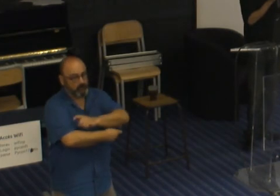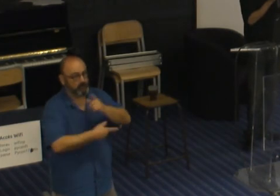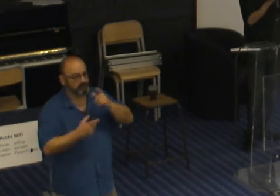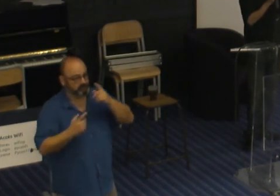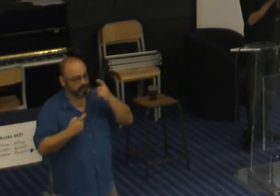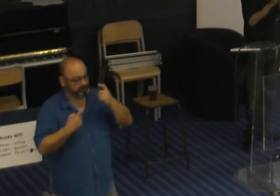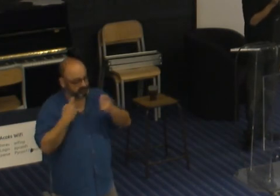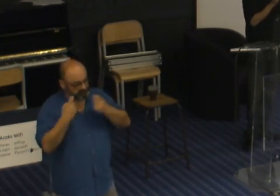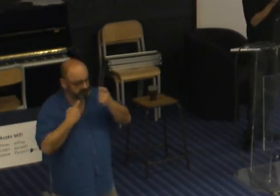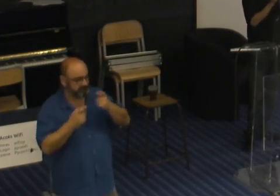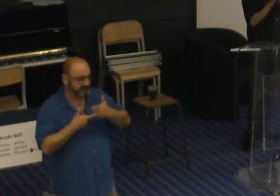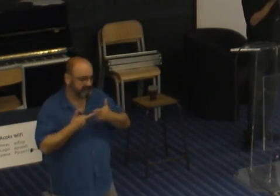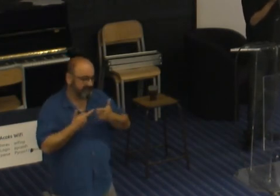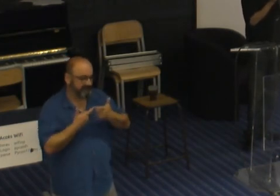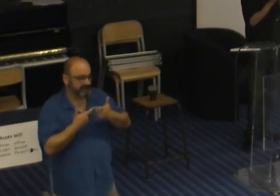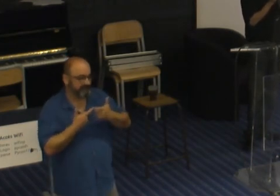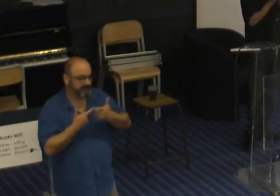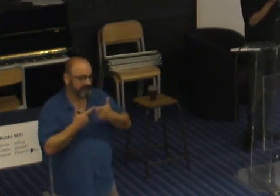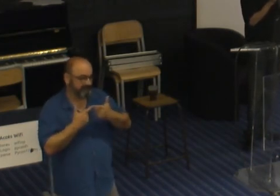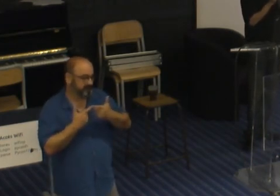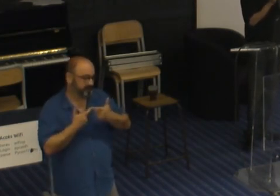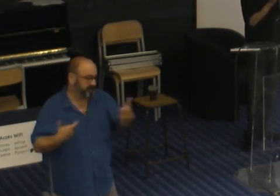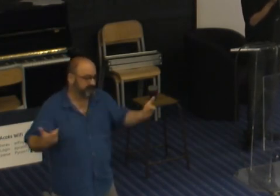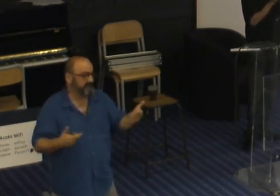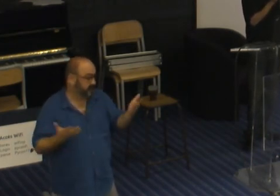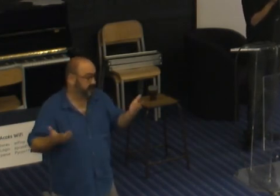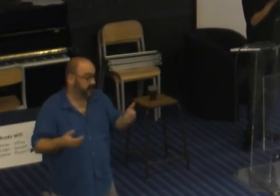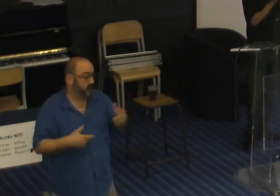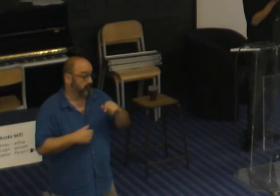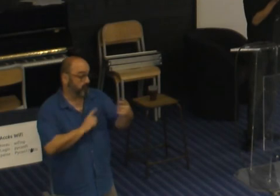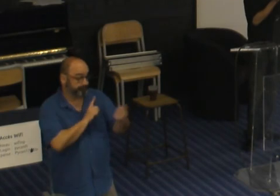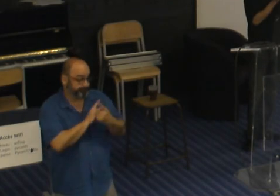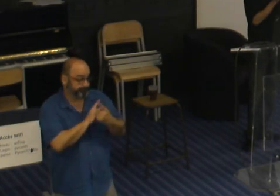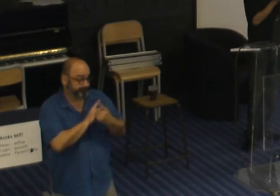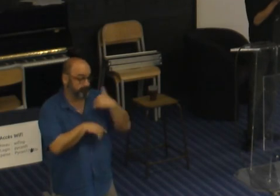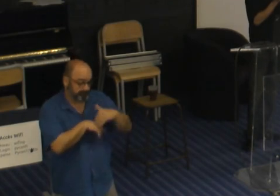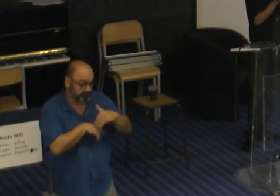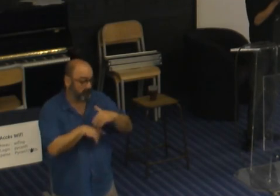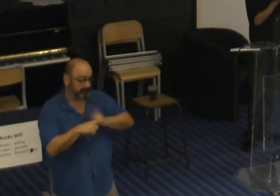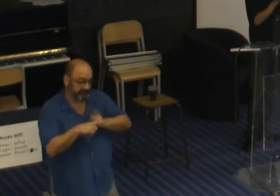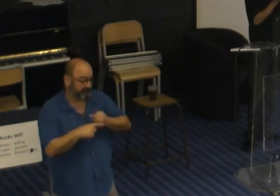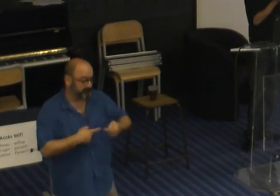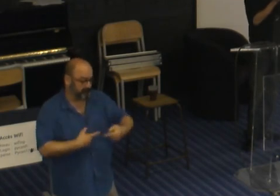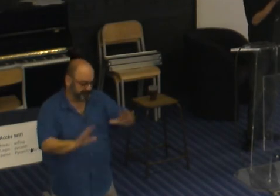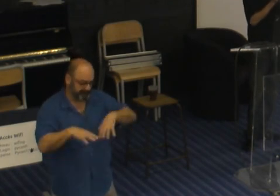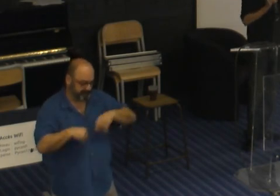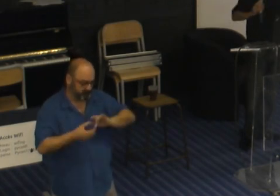si vous avez des retours à faire sur ce talk faites-les moi peu importe positif négatif j'accepte tout